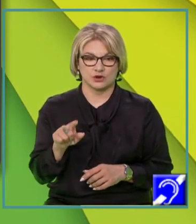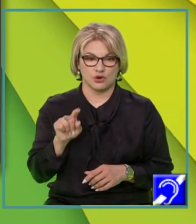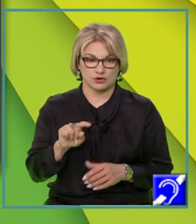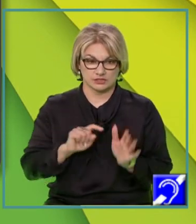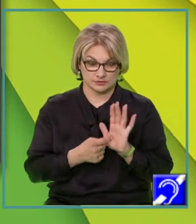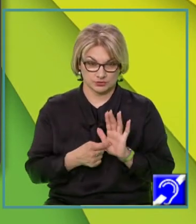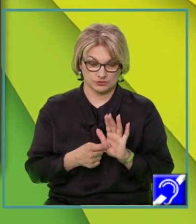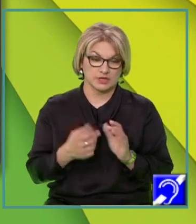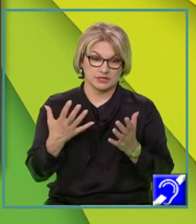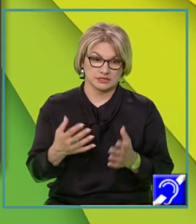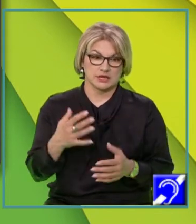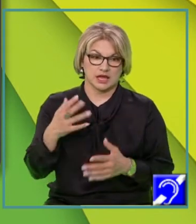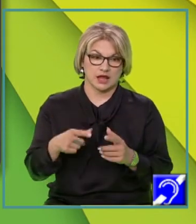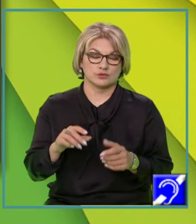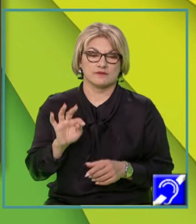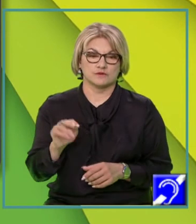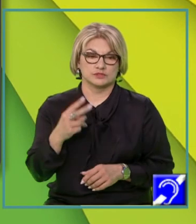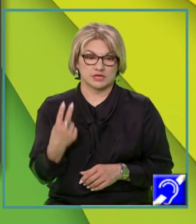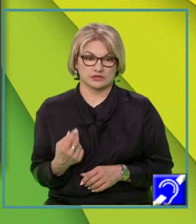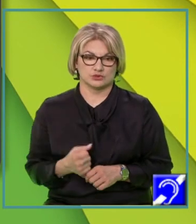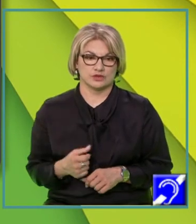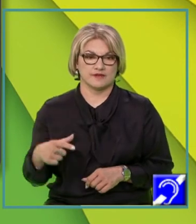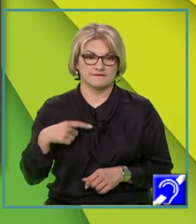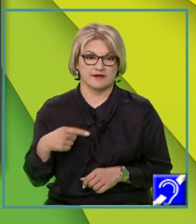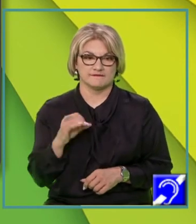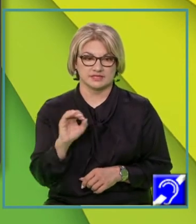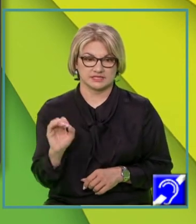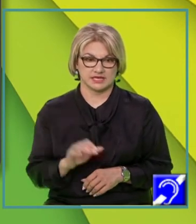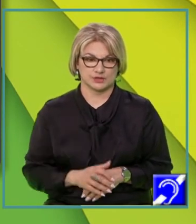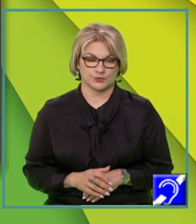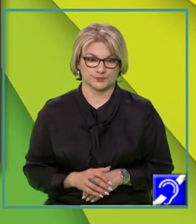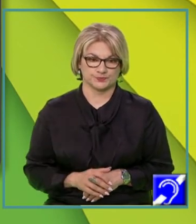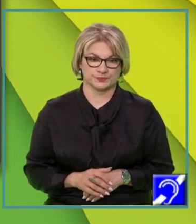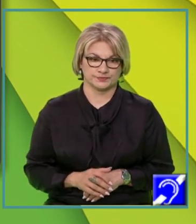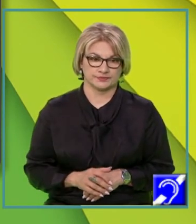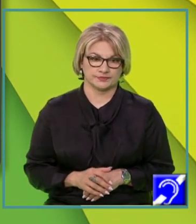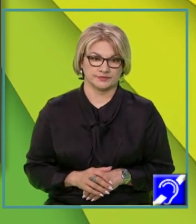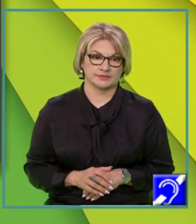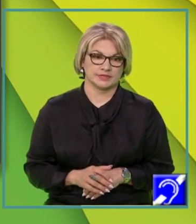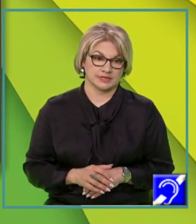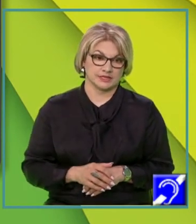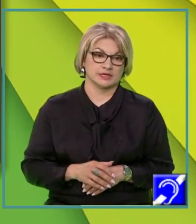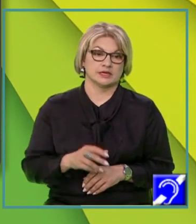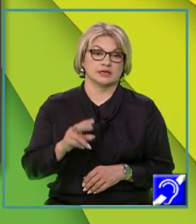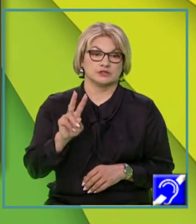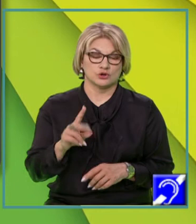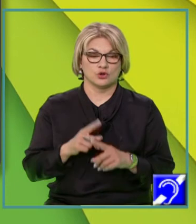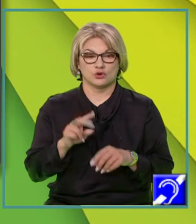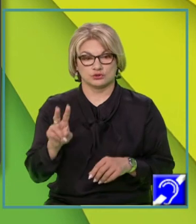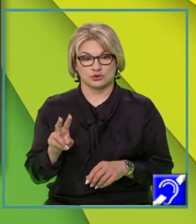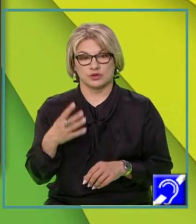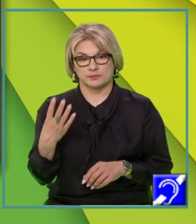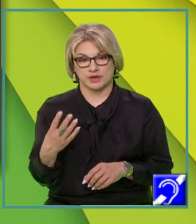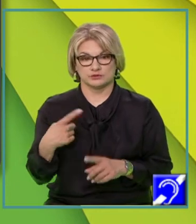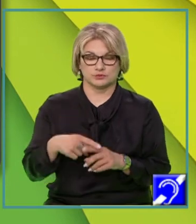calcula valoarea funcției în 2, care va fi 0. 2 înmulțit cu 2, 4,